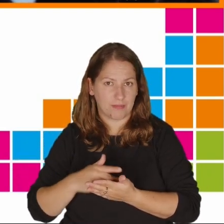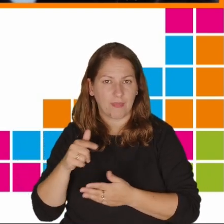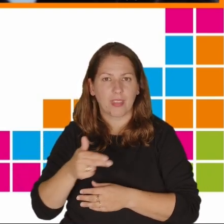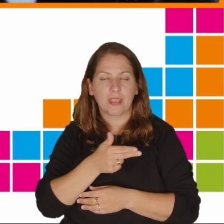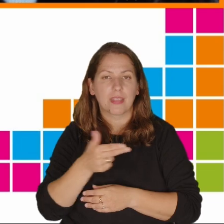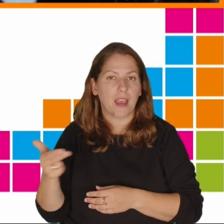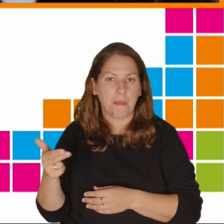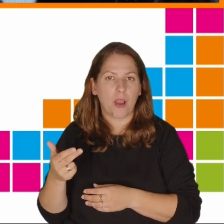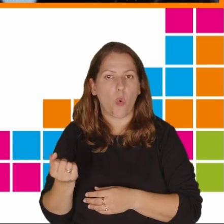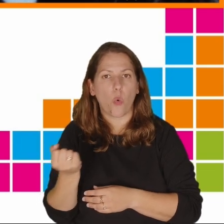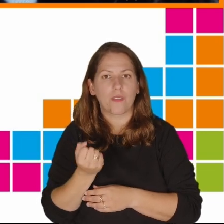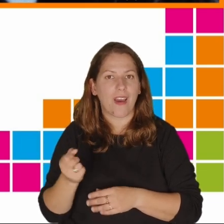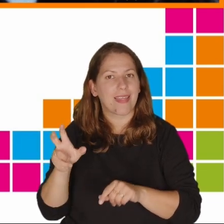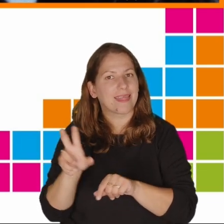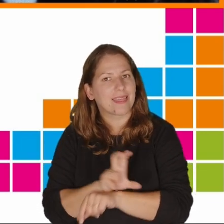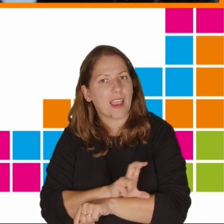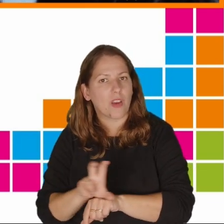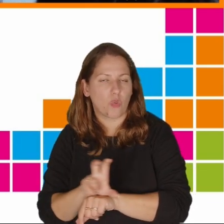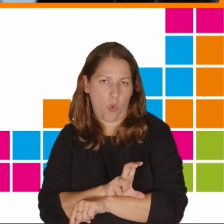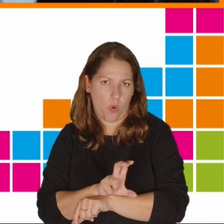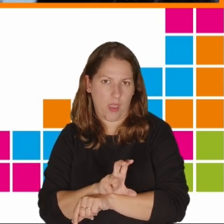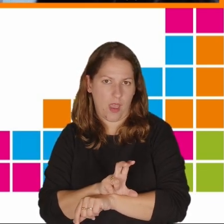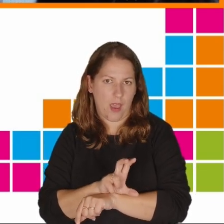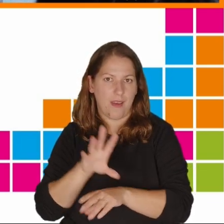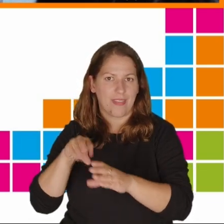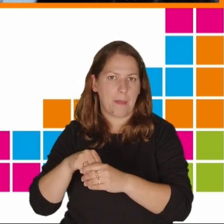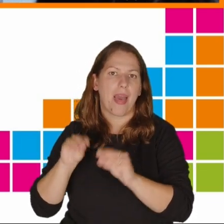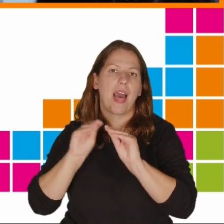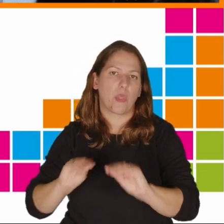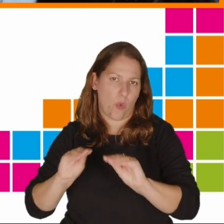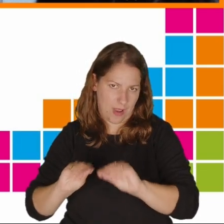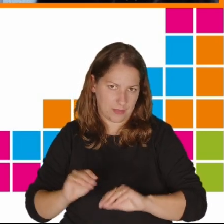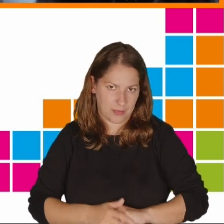dotyczyła używania technologii w edukacji.